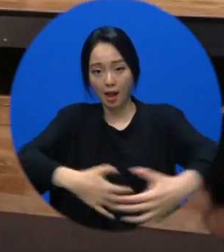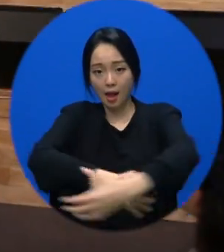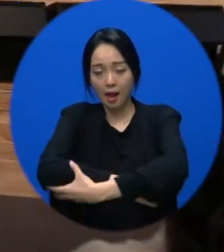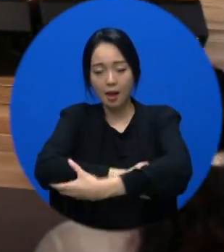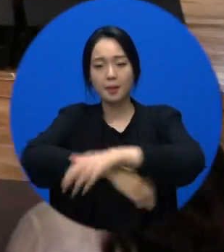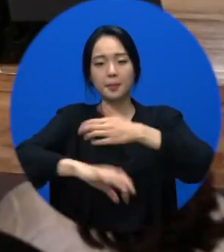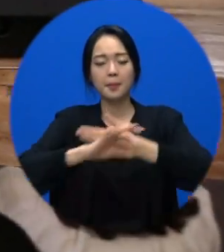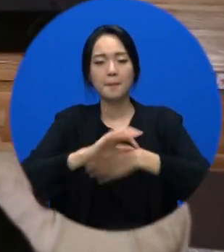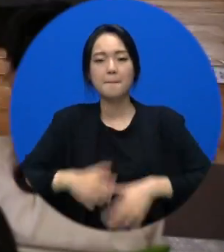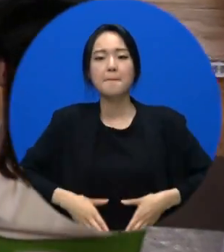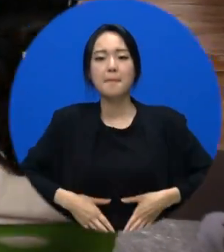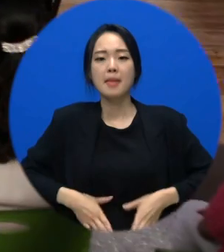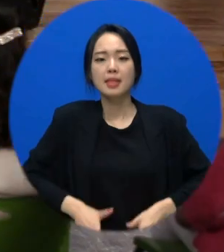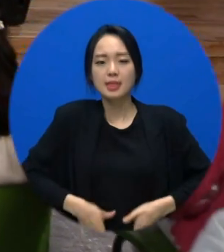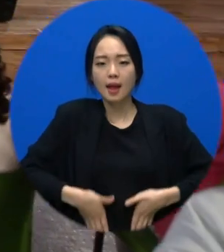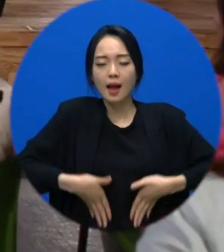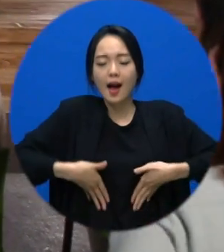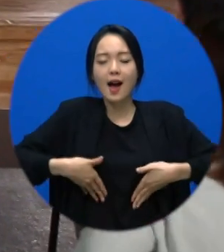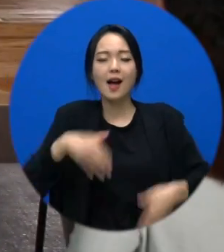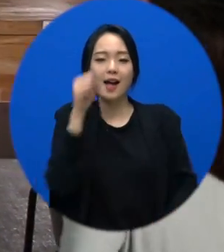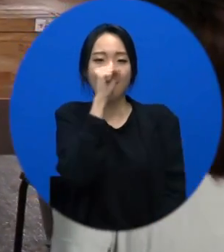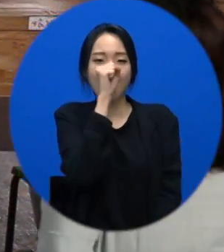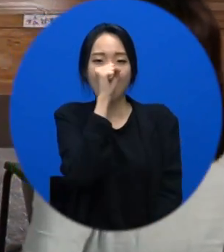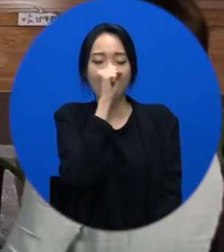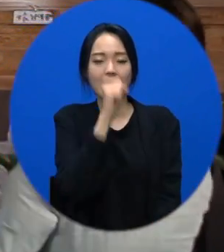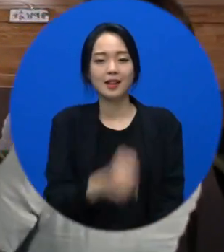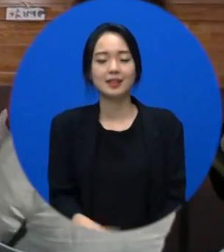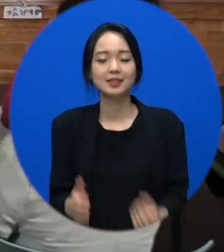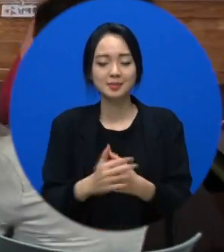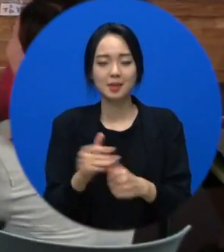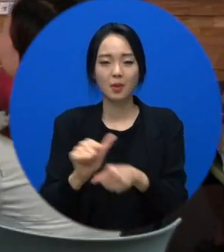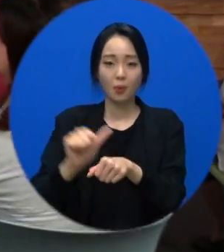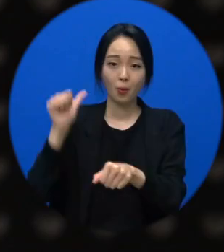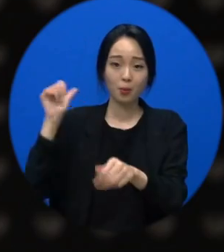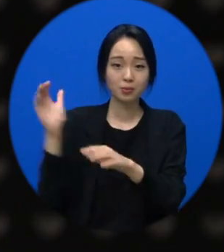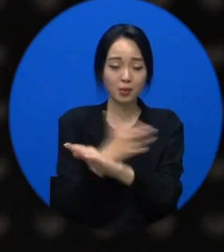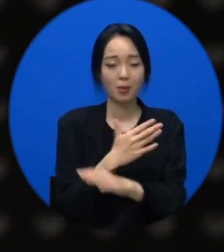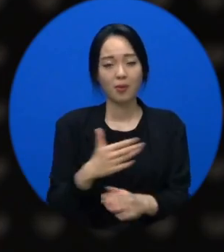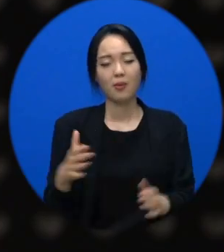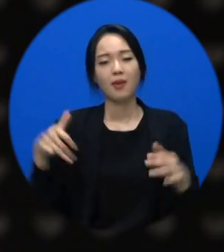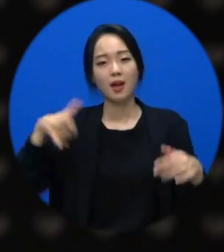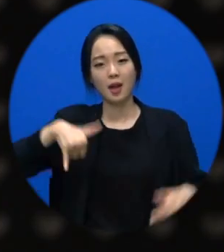해줘요 얘가. 너무 좋은 거예요. 그래서 5년 전부터 백팩을 저는 앞으로 메고 있었는데